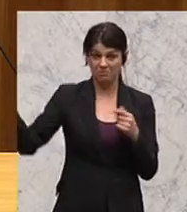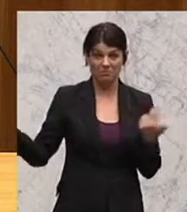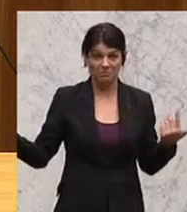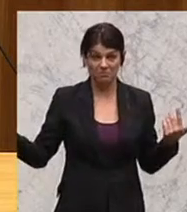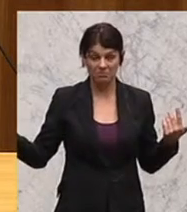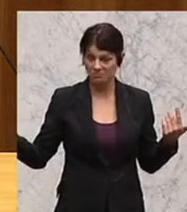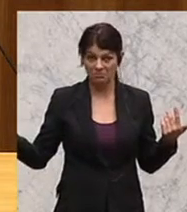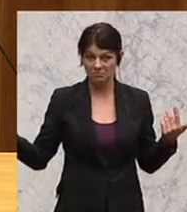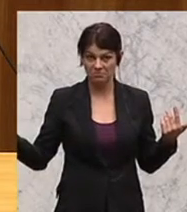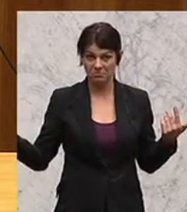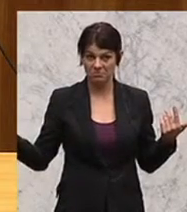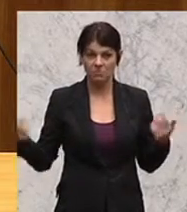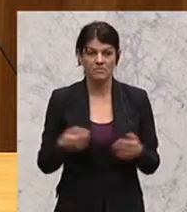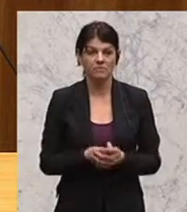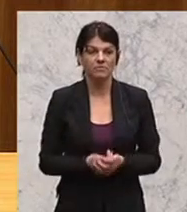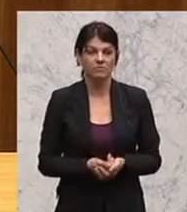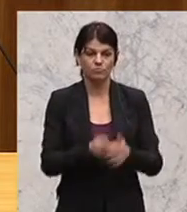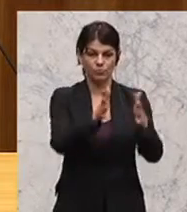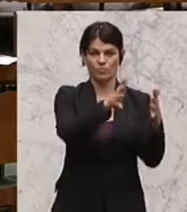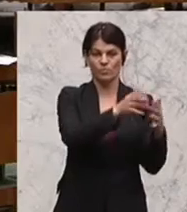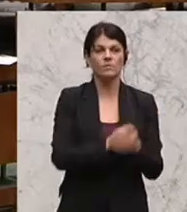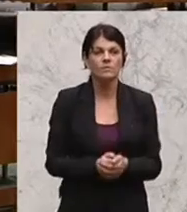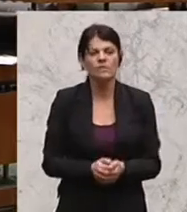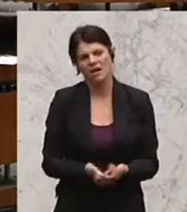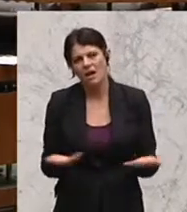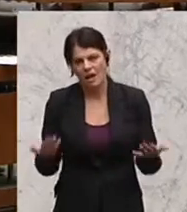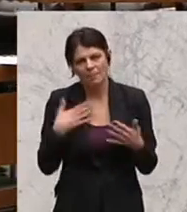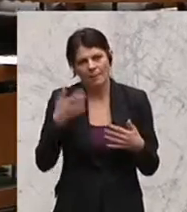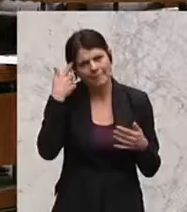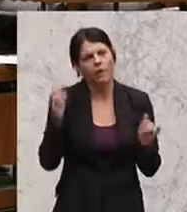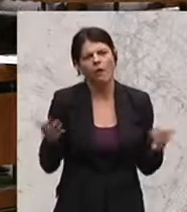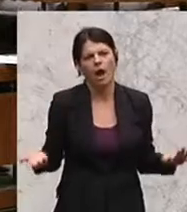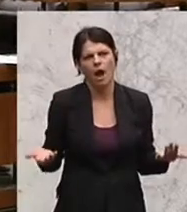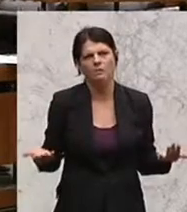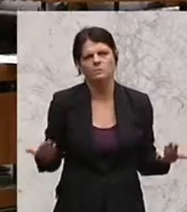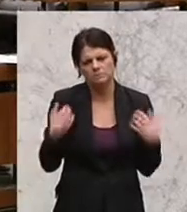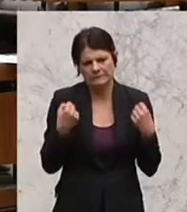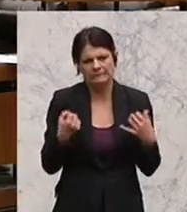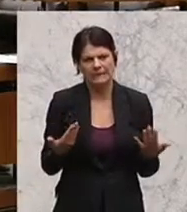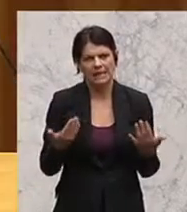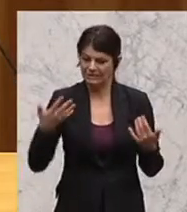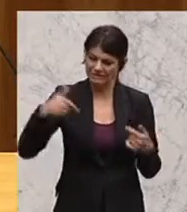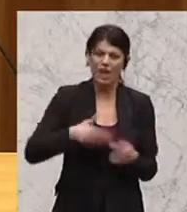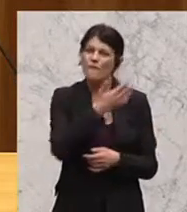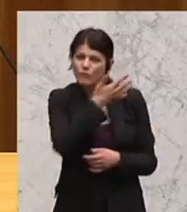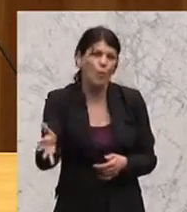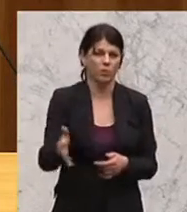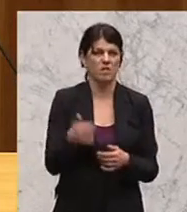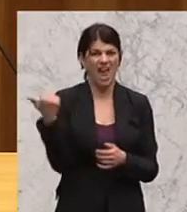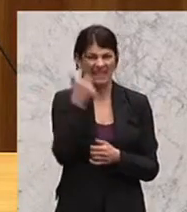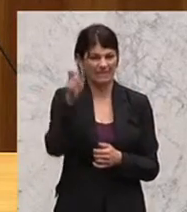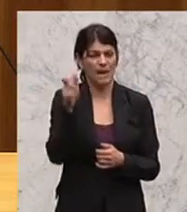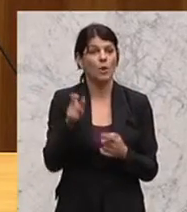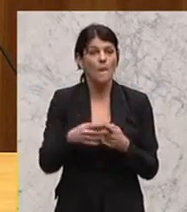bin schon der Meinung und der Überzeugung, man sollte das, was hier 500 Experten und